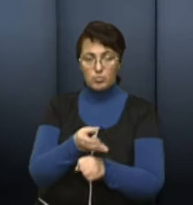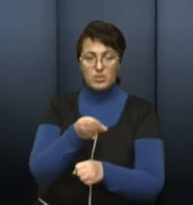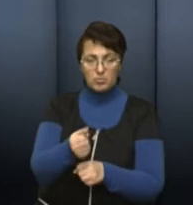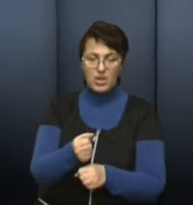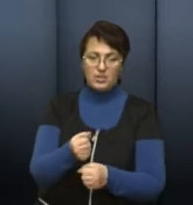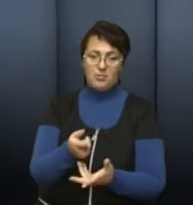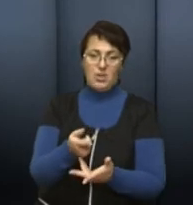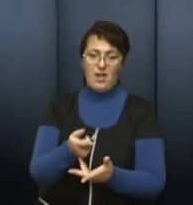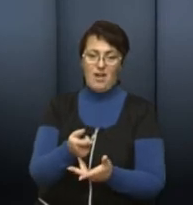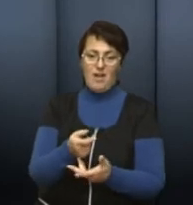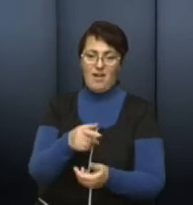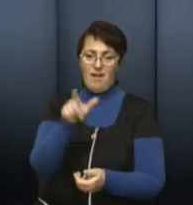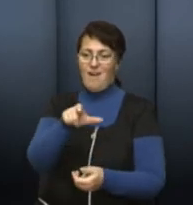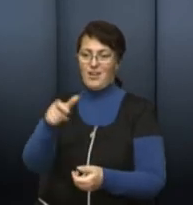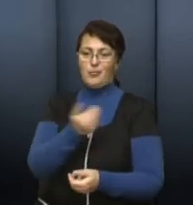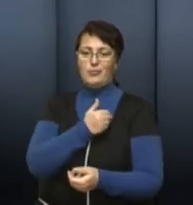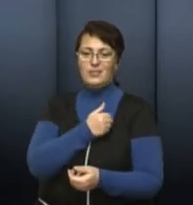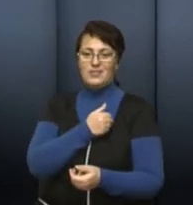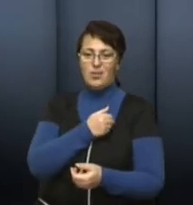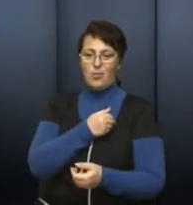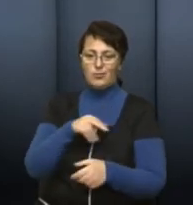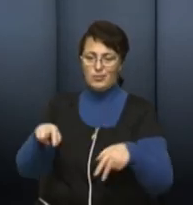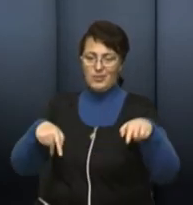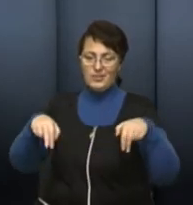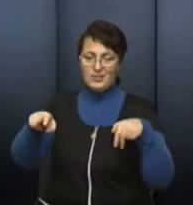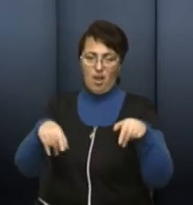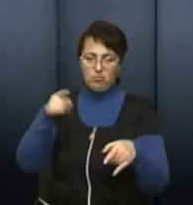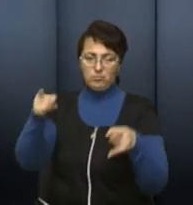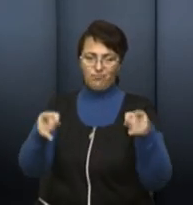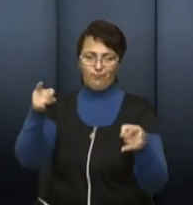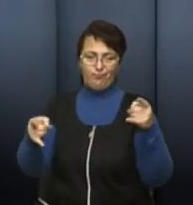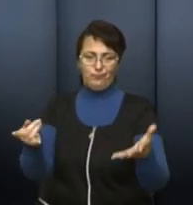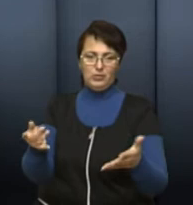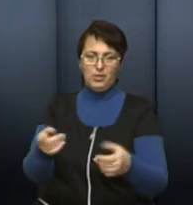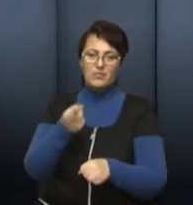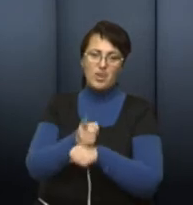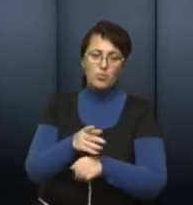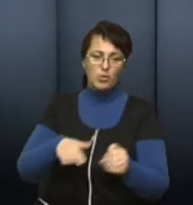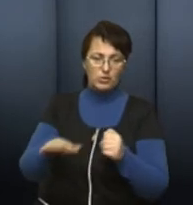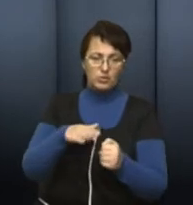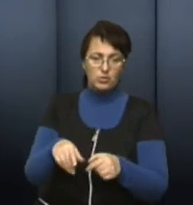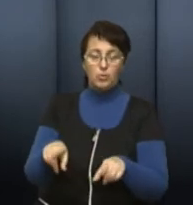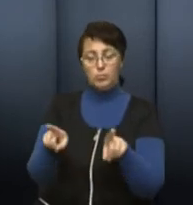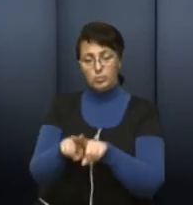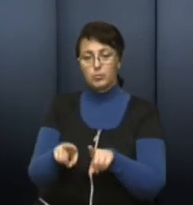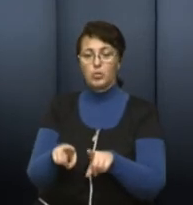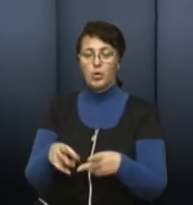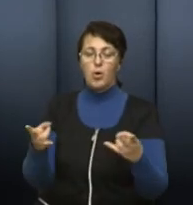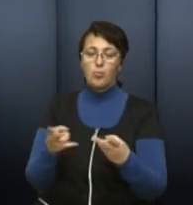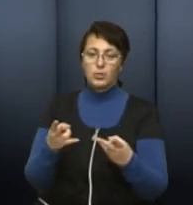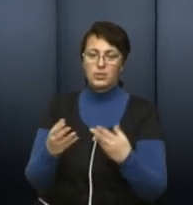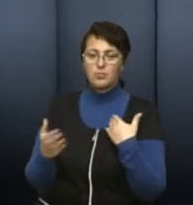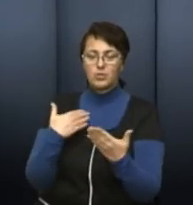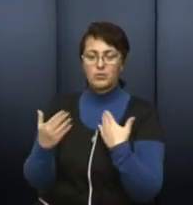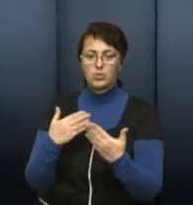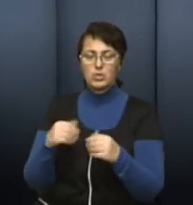тротуарах, на газонах, ще в інших місцях, де це заборонено і не можна. Тому потрібно підходити комплексу, наприклад, також